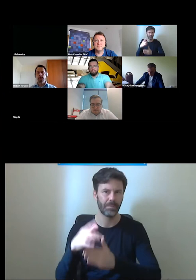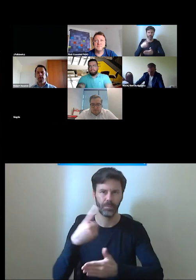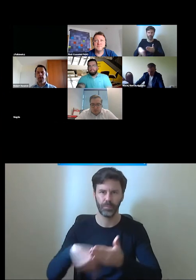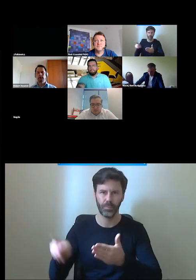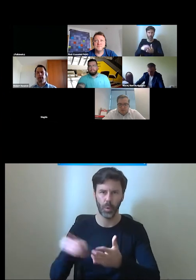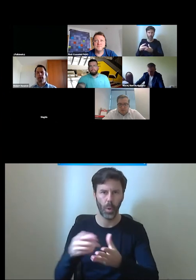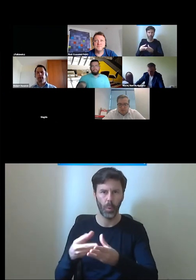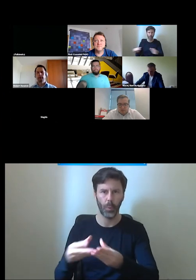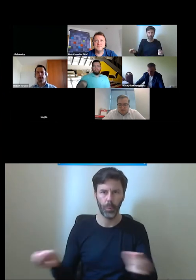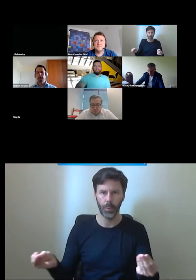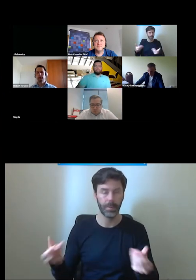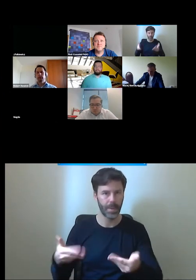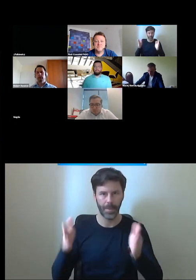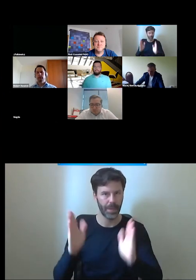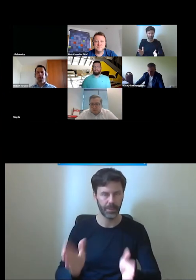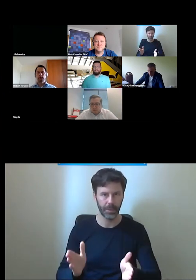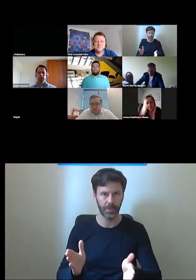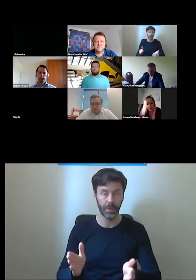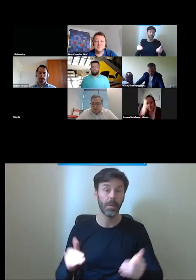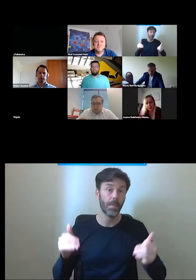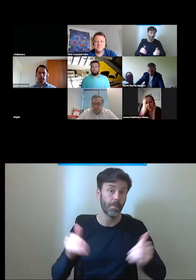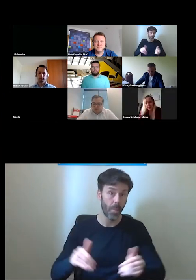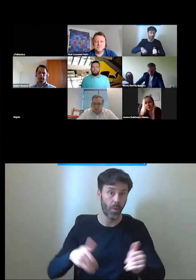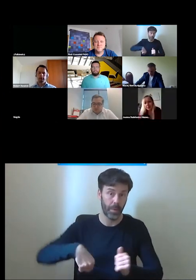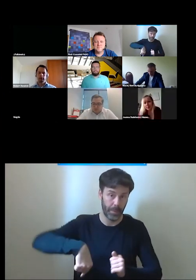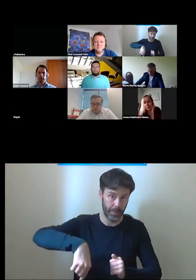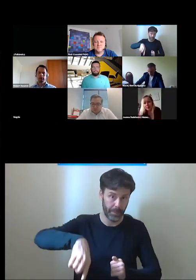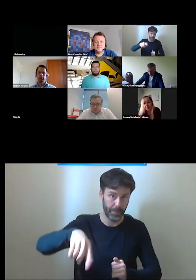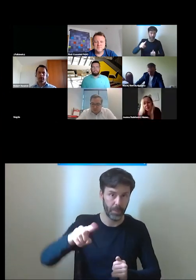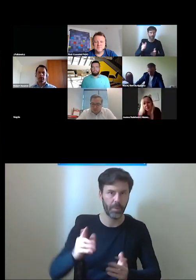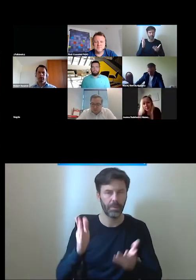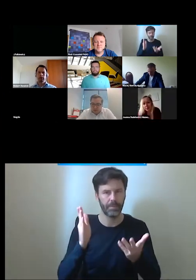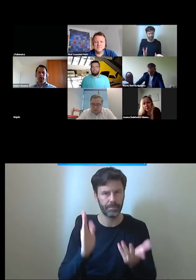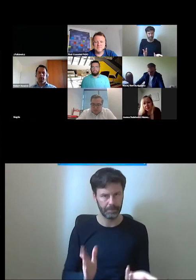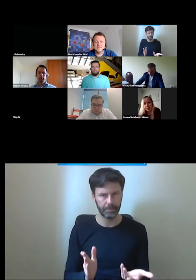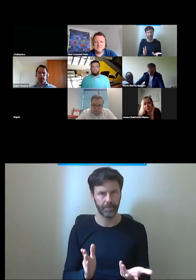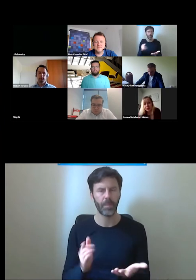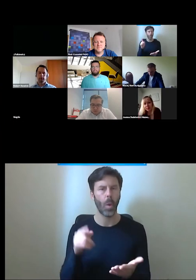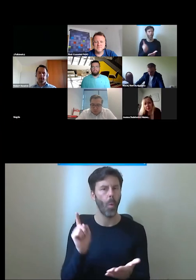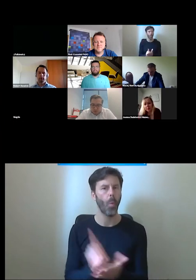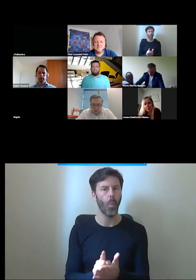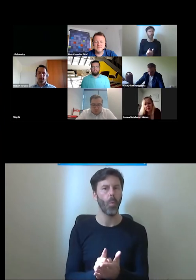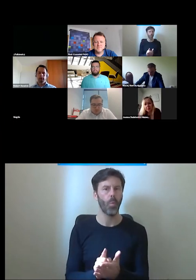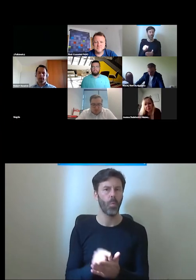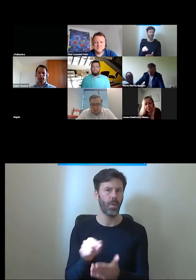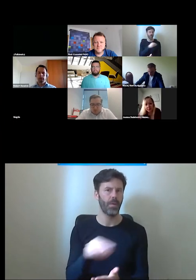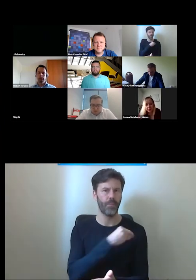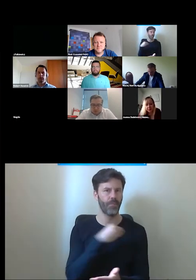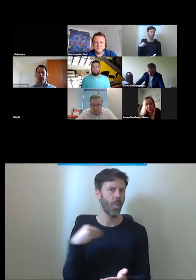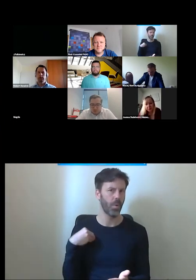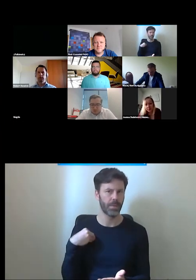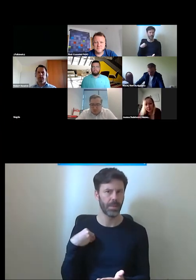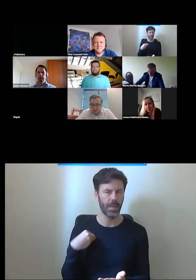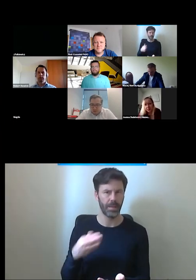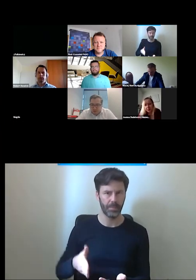docelowo już być może niebawem uda się na polskiej sieci kolejowej około